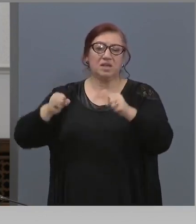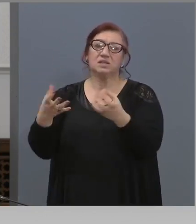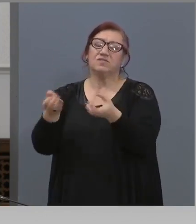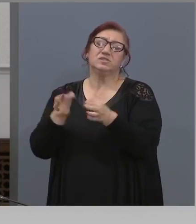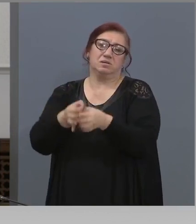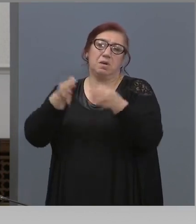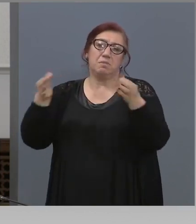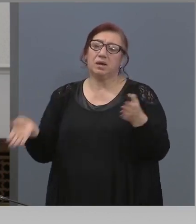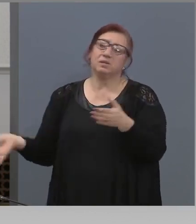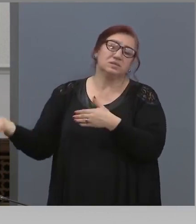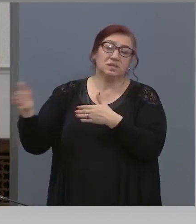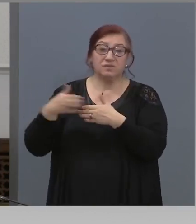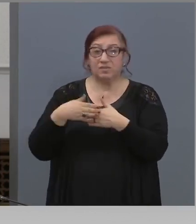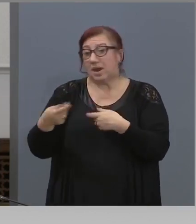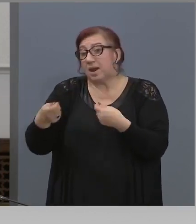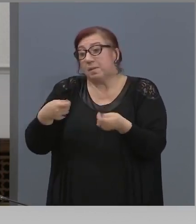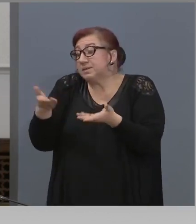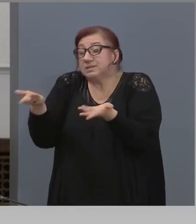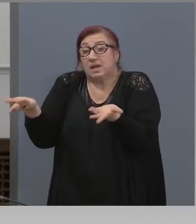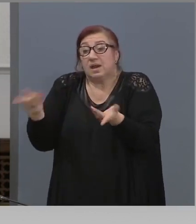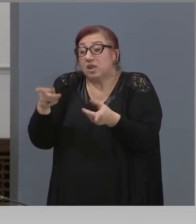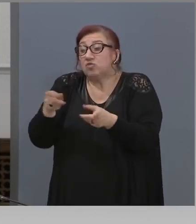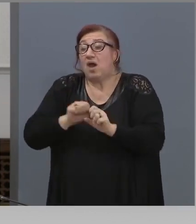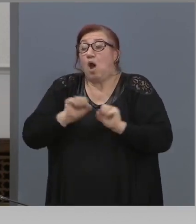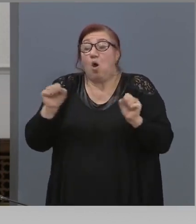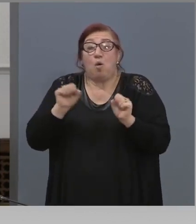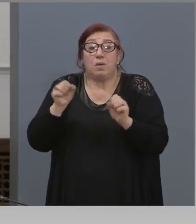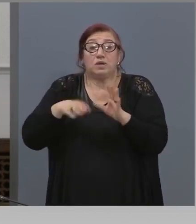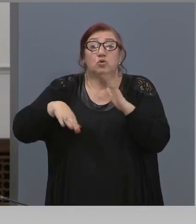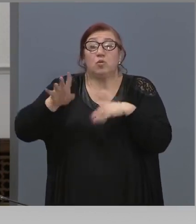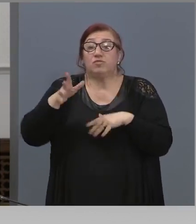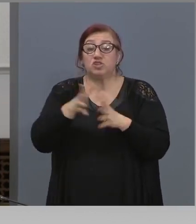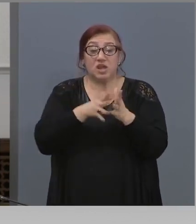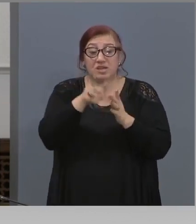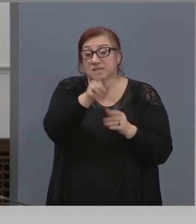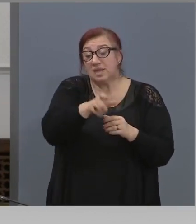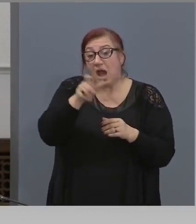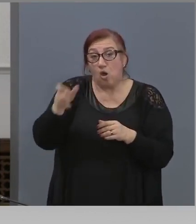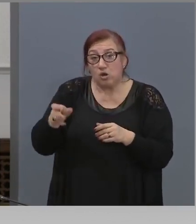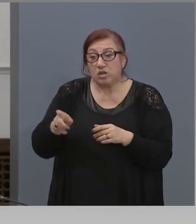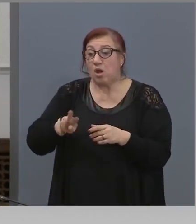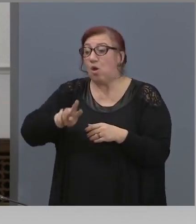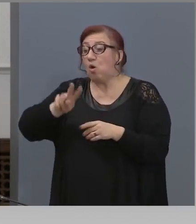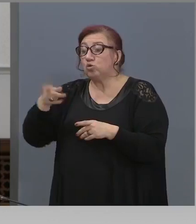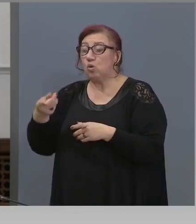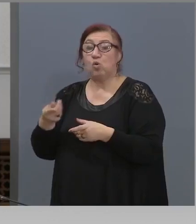действия по затваряне, защото те са опасни, повече са опасни зад гражданите, отколкото им дават възможно да си купат хранителни продукти.